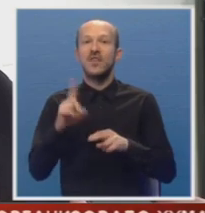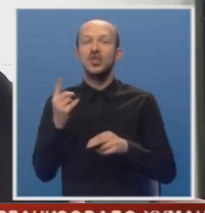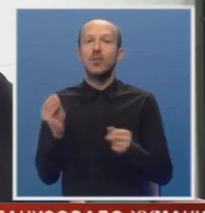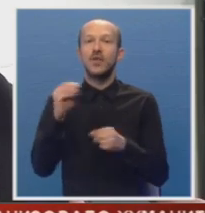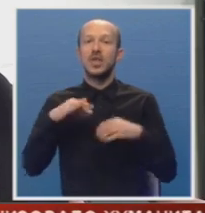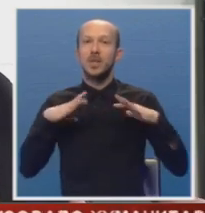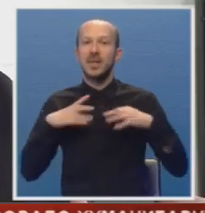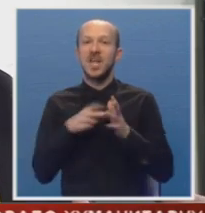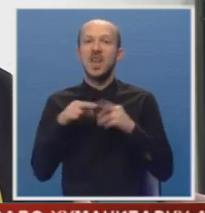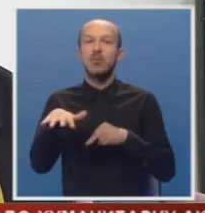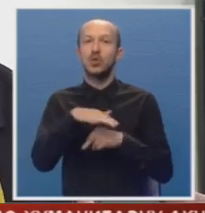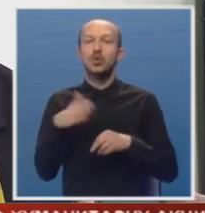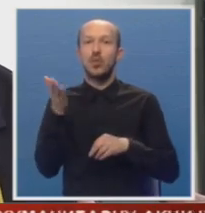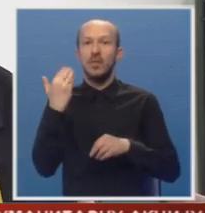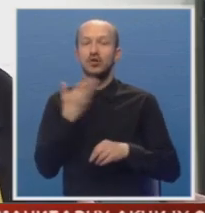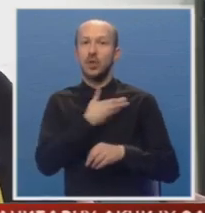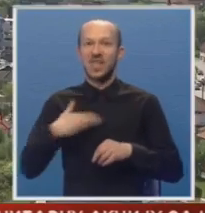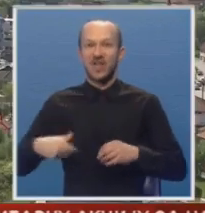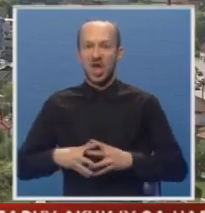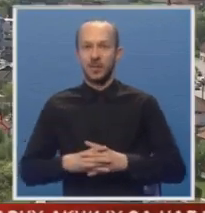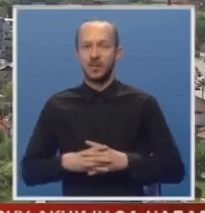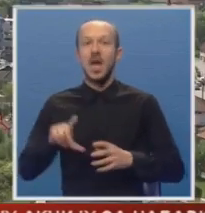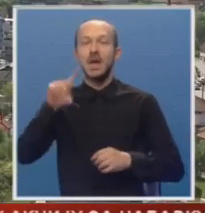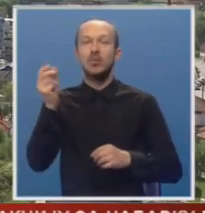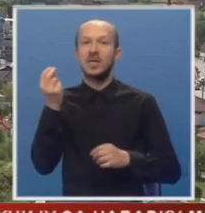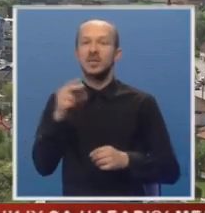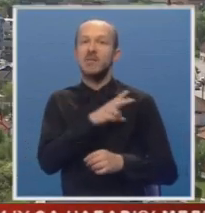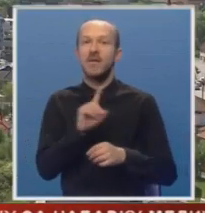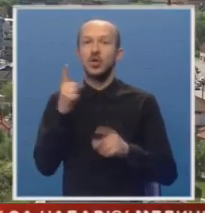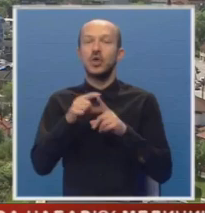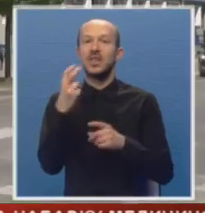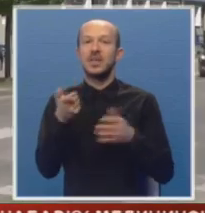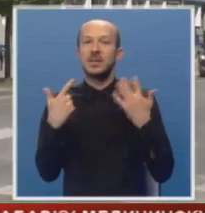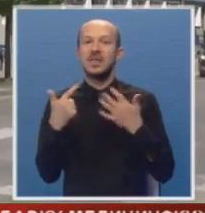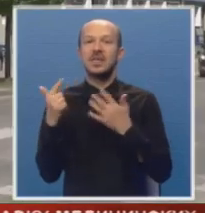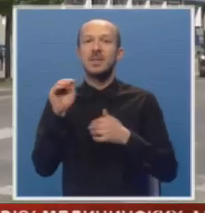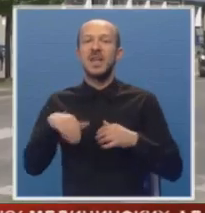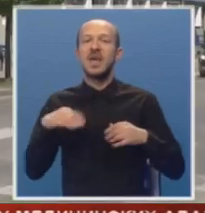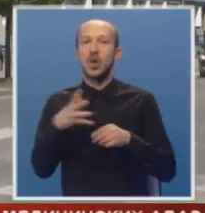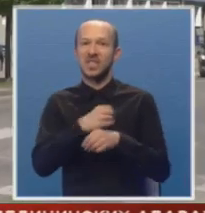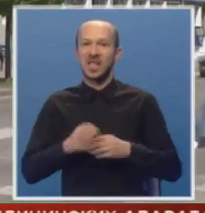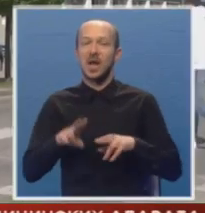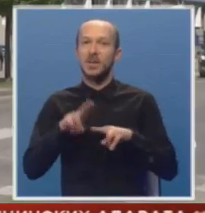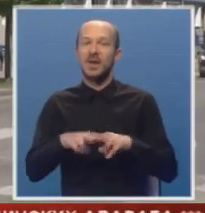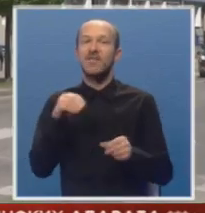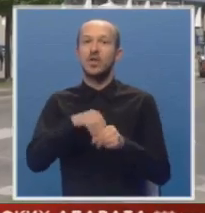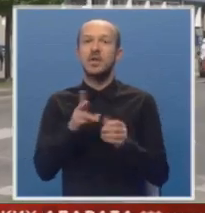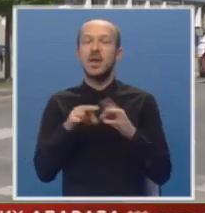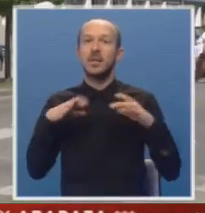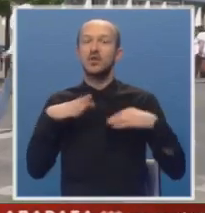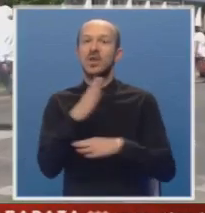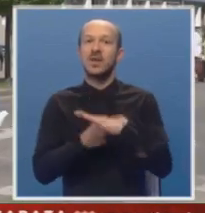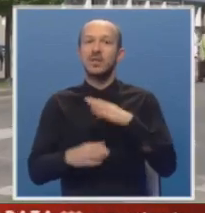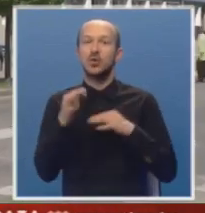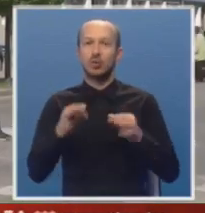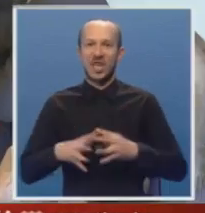povećanje penzija na prostoru bivše Jugoslavije. Republika Srpska ima više od 277.000 korisnika prava fonda na penzijsko